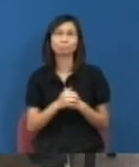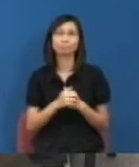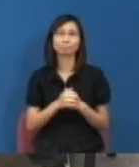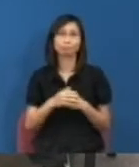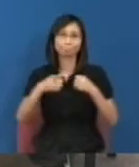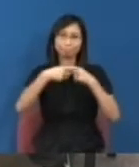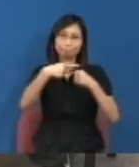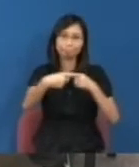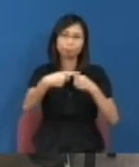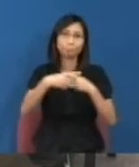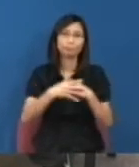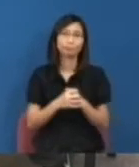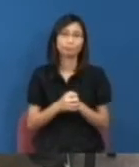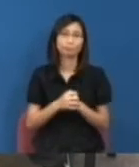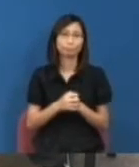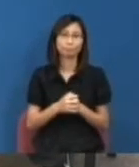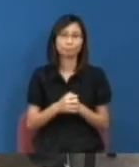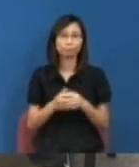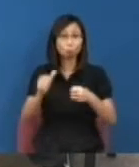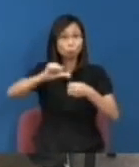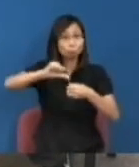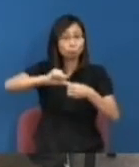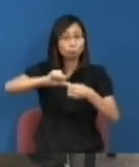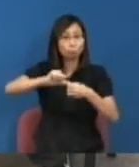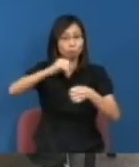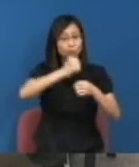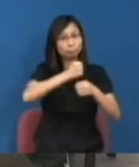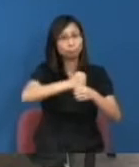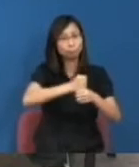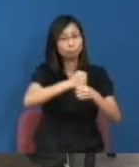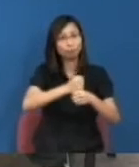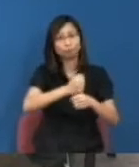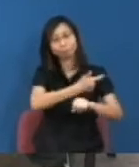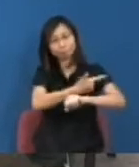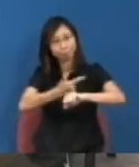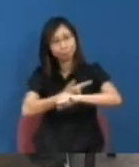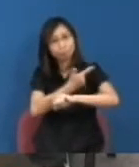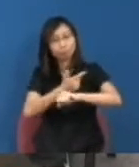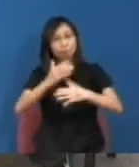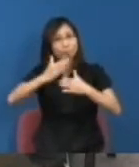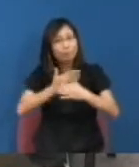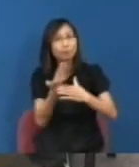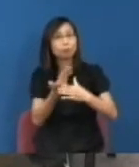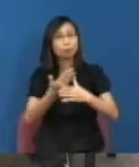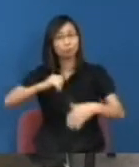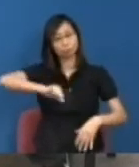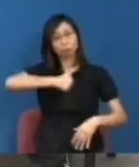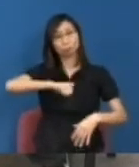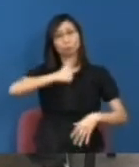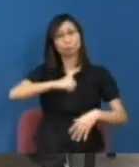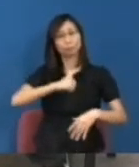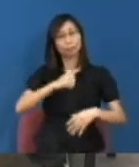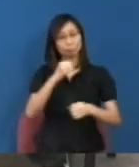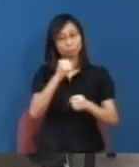第一一間酒樓做了那麼久其實員工因為僱主某些安排失當令到他們失業